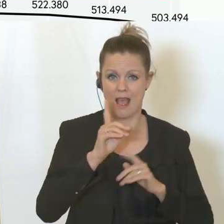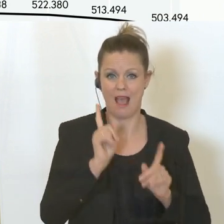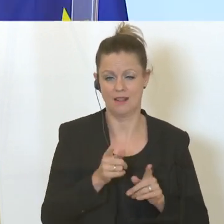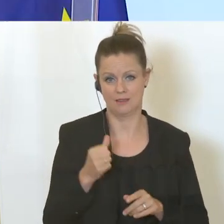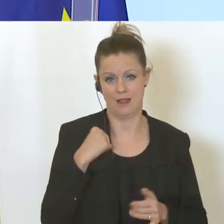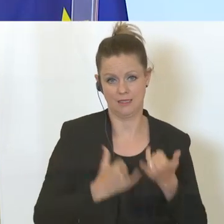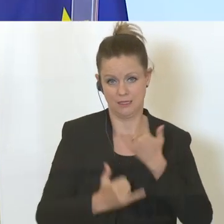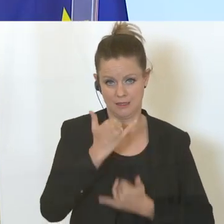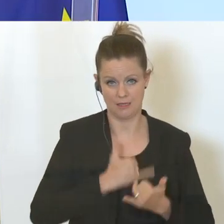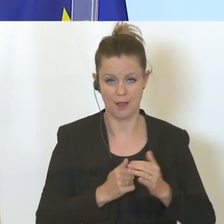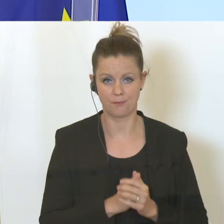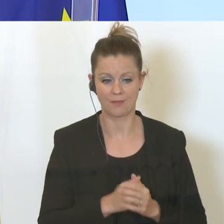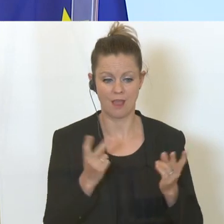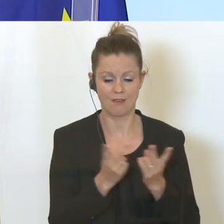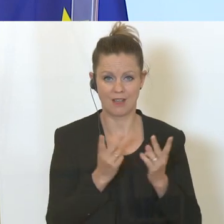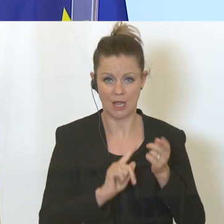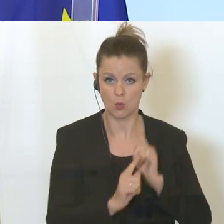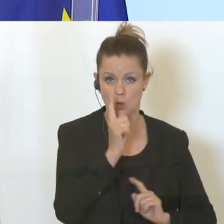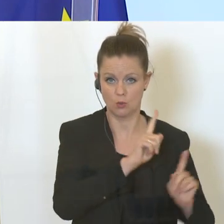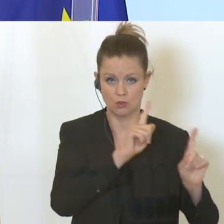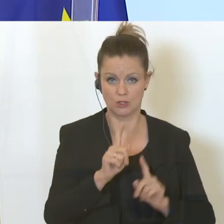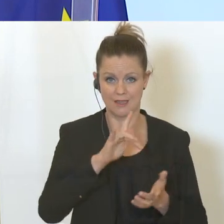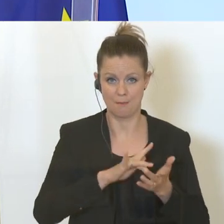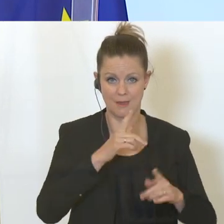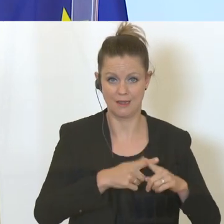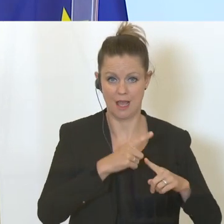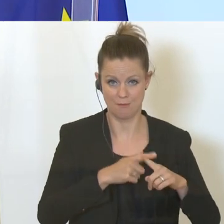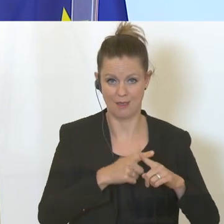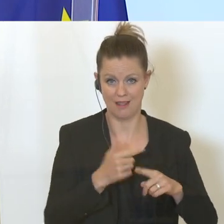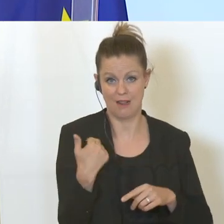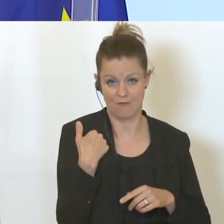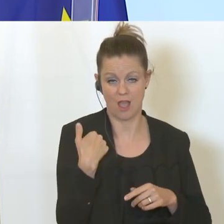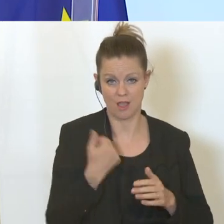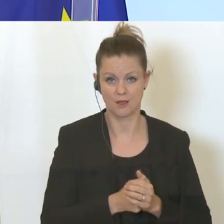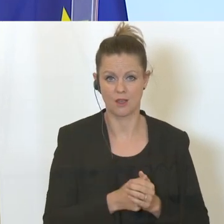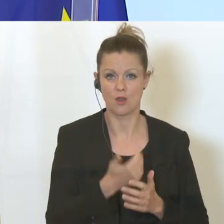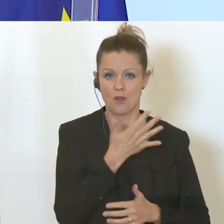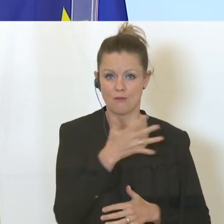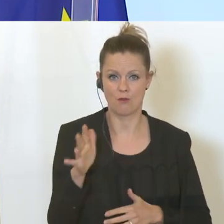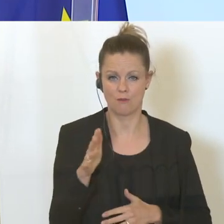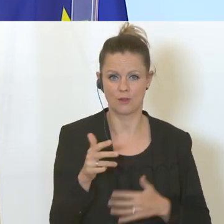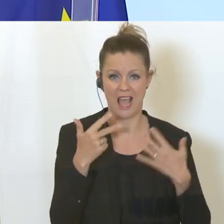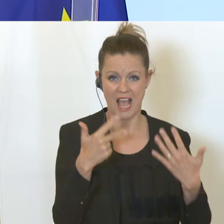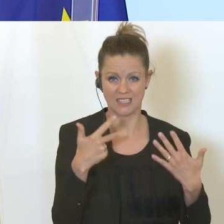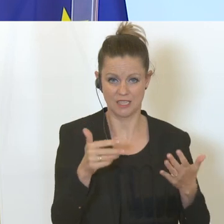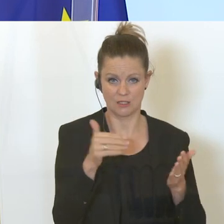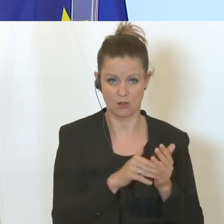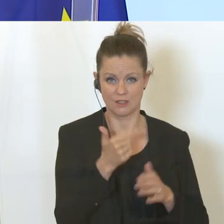Im Vergleich zum Höchststand, der mit Mitte April zu verzeichnen war, mit 588